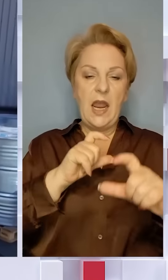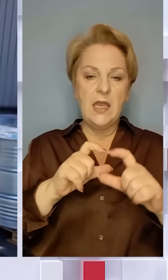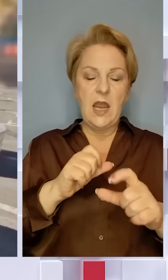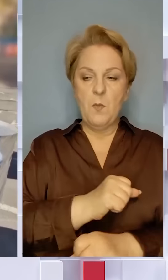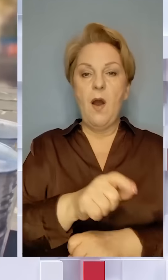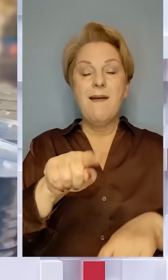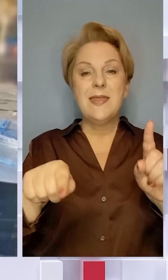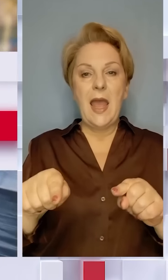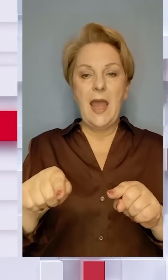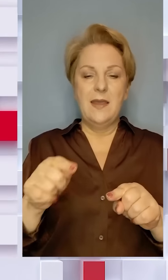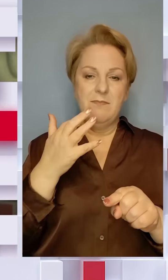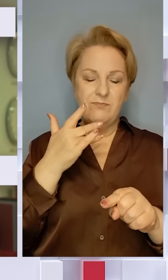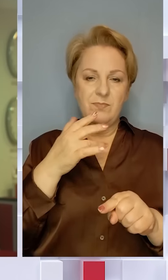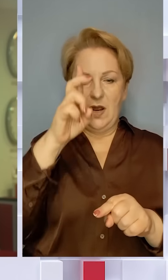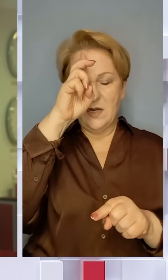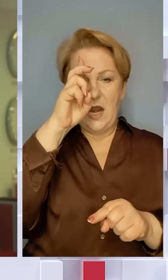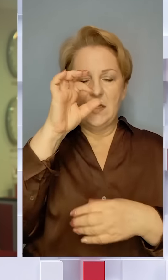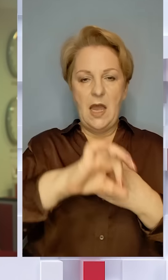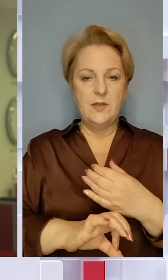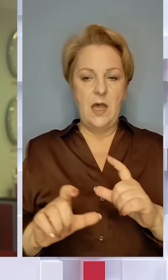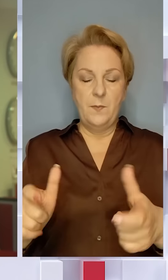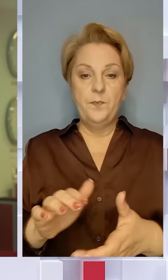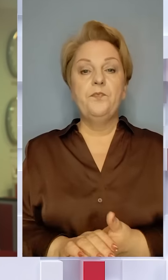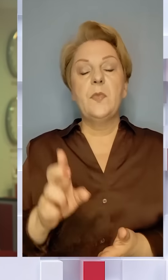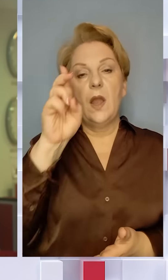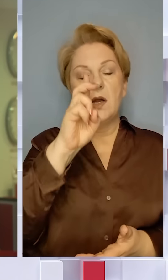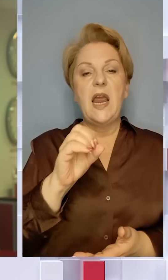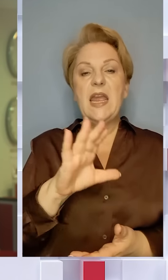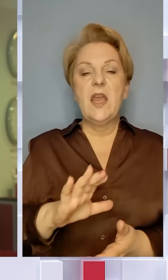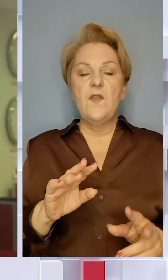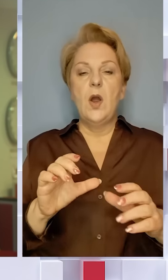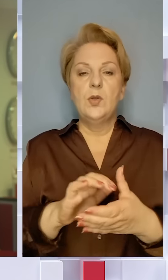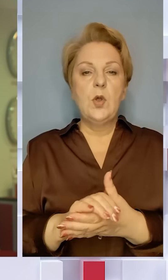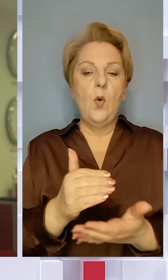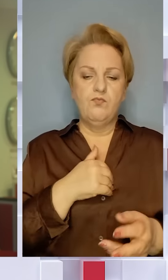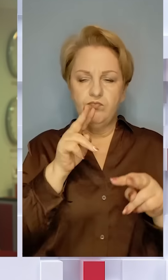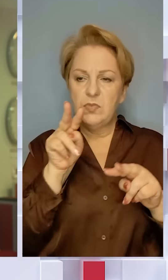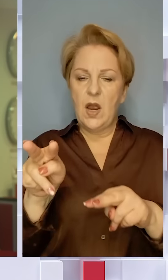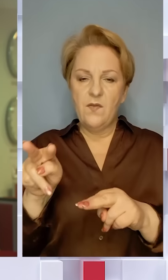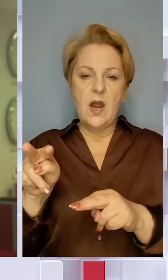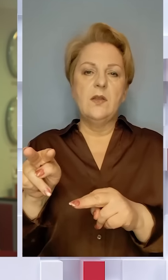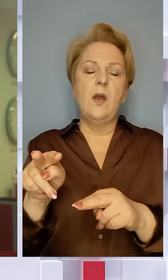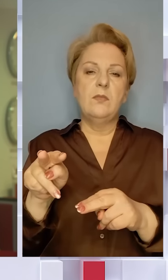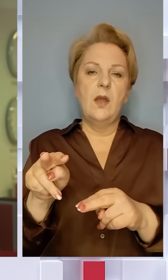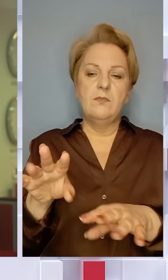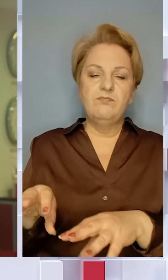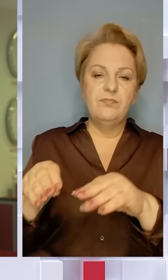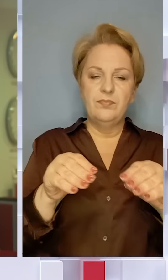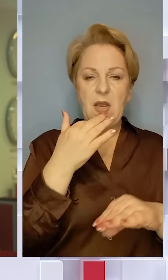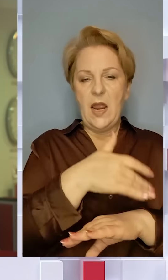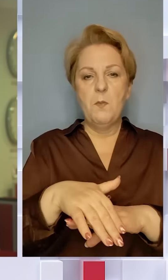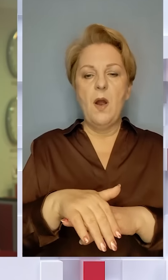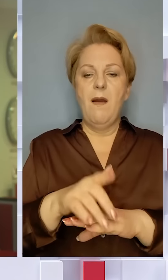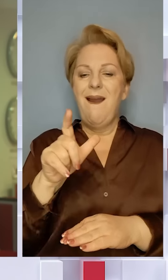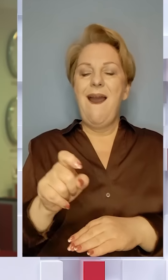країни Заходу наклали санкції. Країни Євросоюзу вимагають відстежувати імпорт російського скрапленого газу, оскільки він